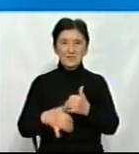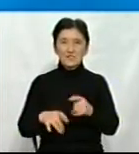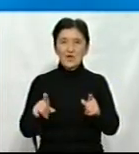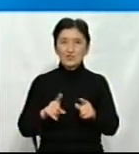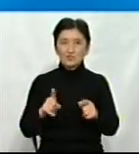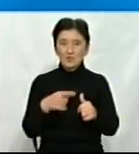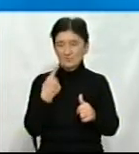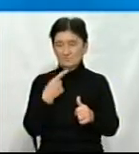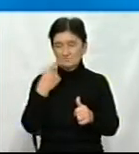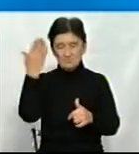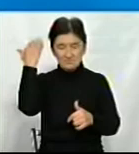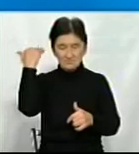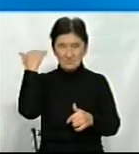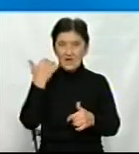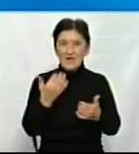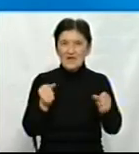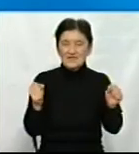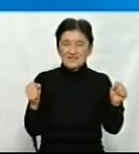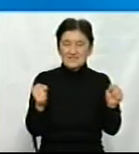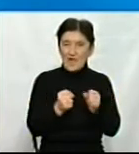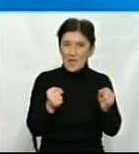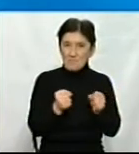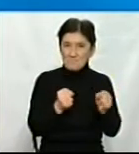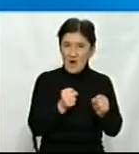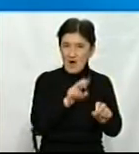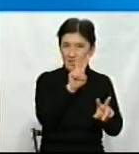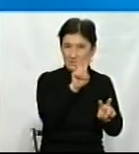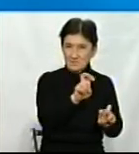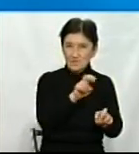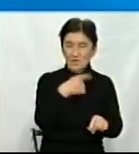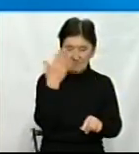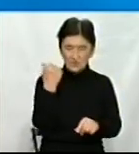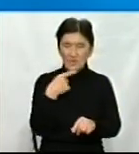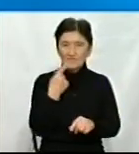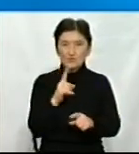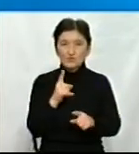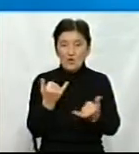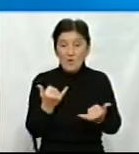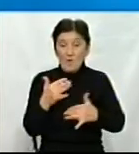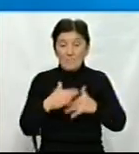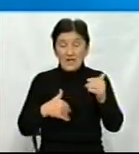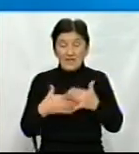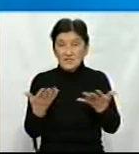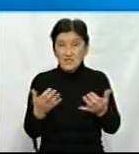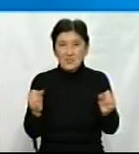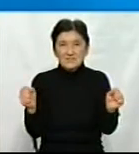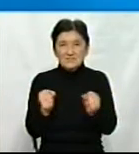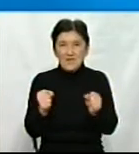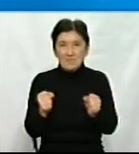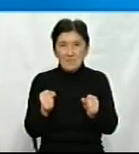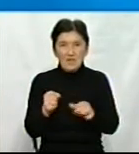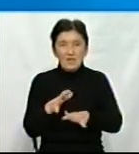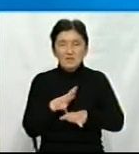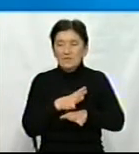зима. Я колись у передачі говорив на телебаченні, що зими практично у нас метеорологічної минулої не було.